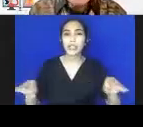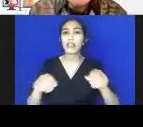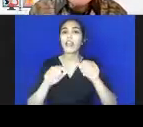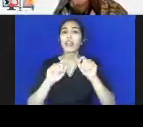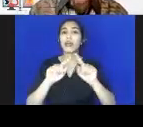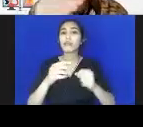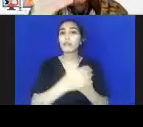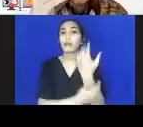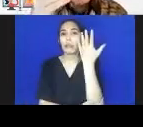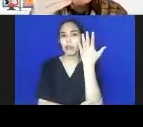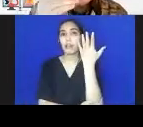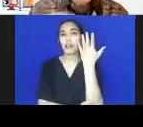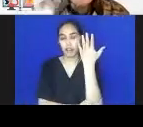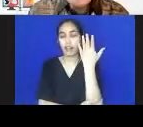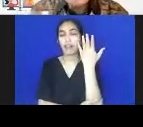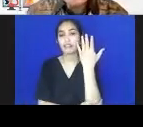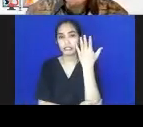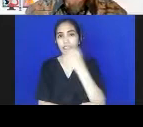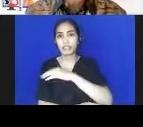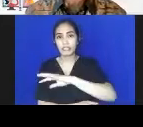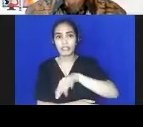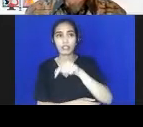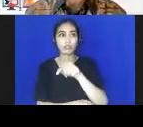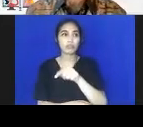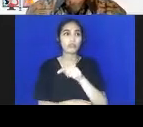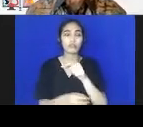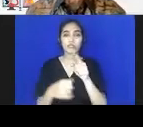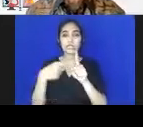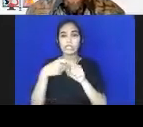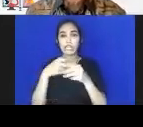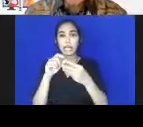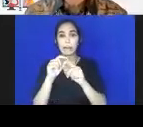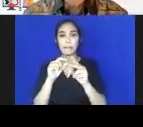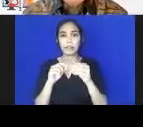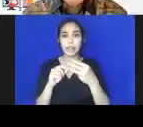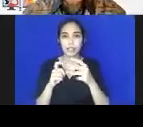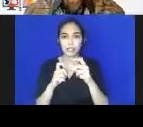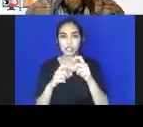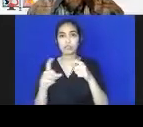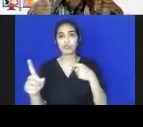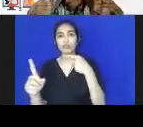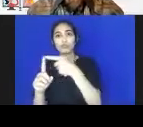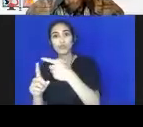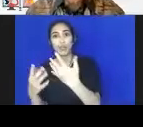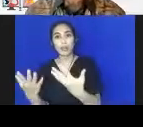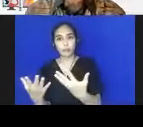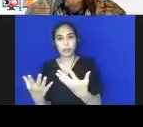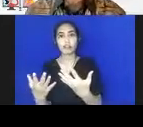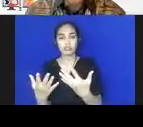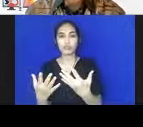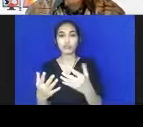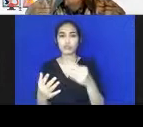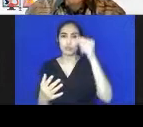semua aspeknya. Jadi untuk itulah Kepres ini dilahirkan. Tujuannya apa? Agar terselenggara